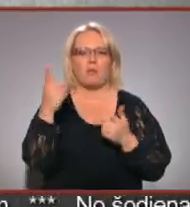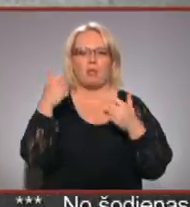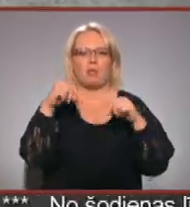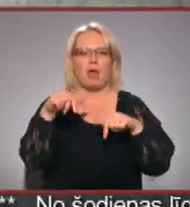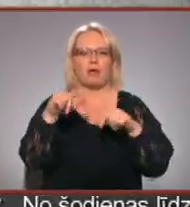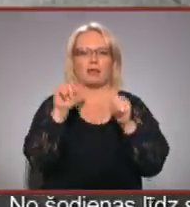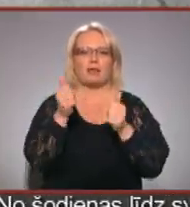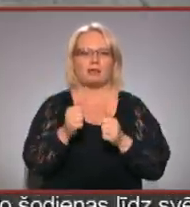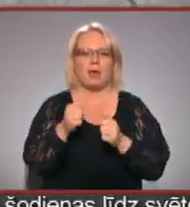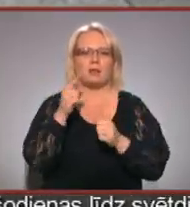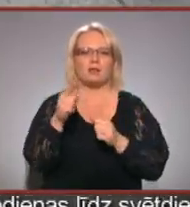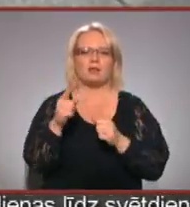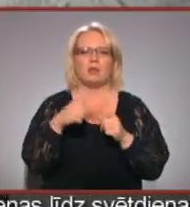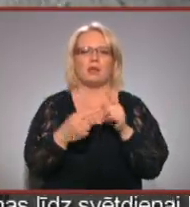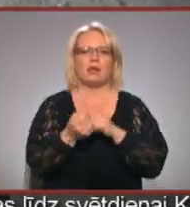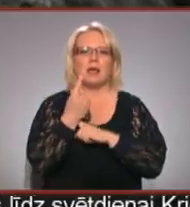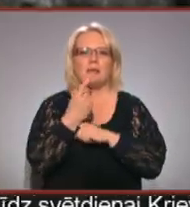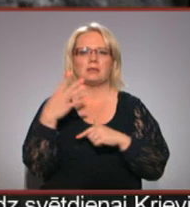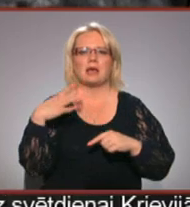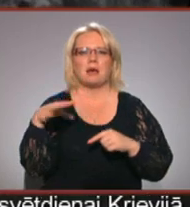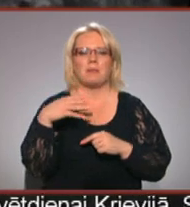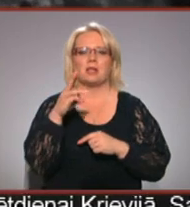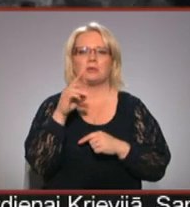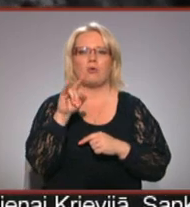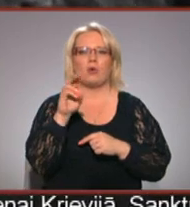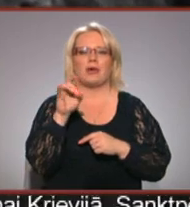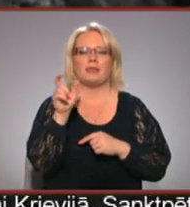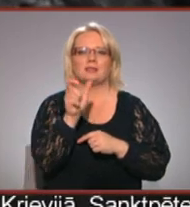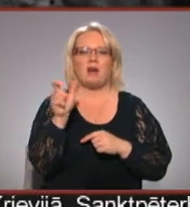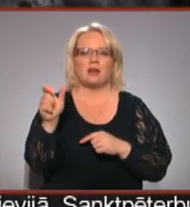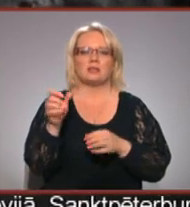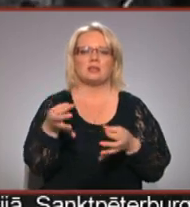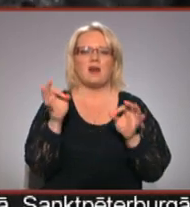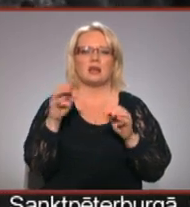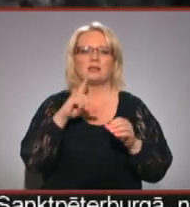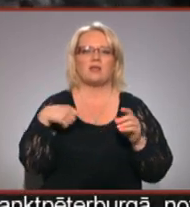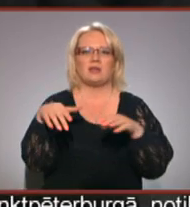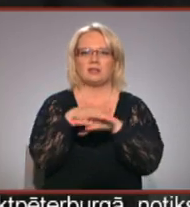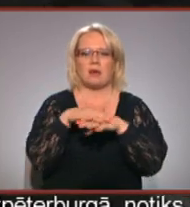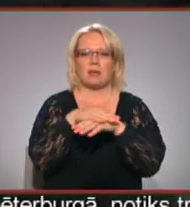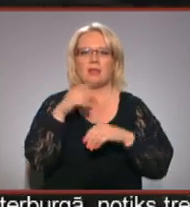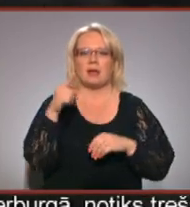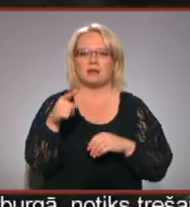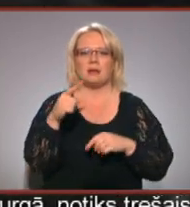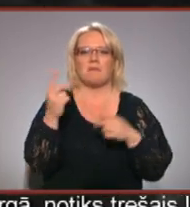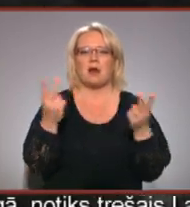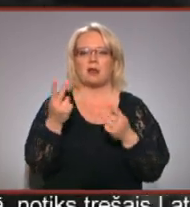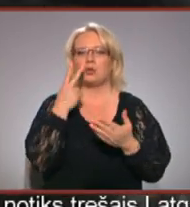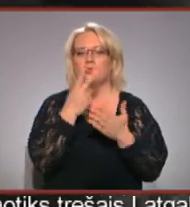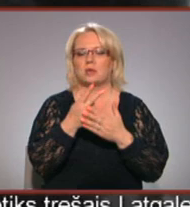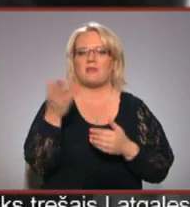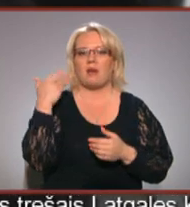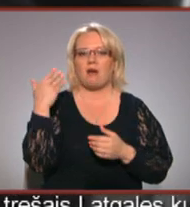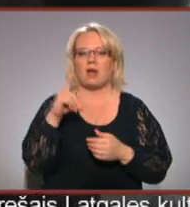graņolunkas glāzes. Iemesli, kāpēc veras muhina svārts ir būtisks Latvijas sabiedrībā, ir tas. Mēdz uzskatīt, ka viņa